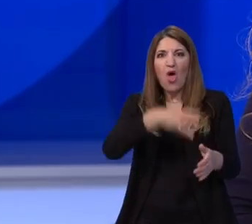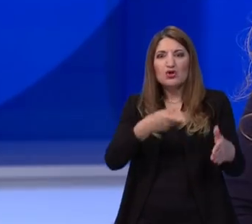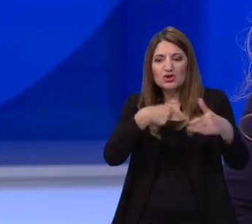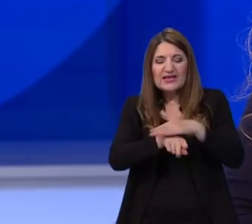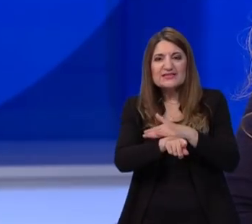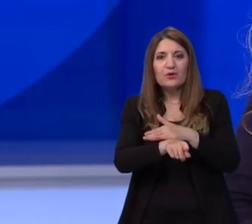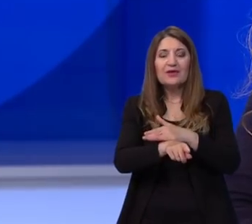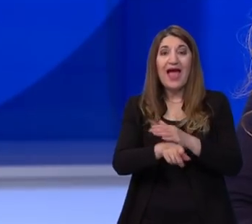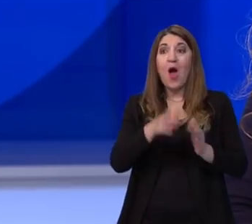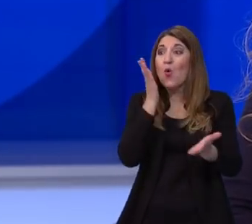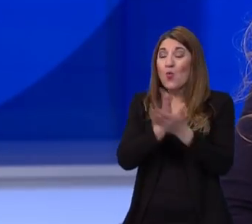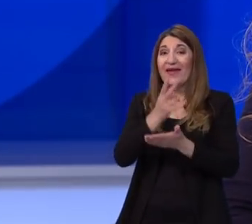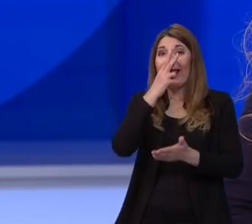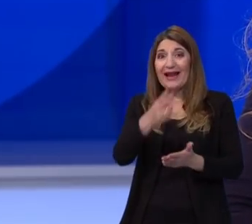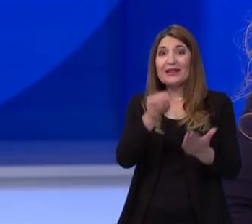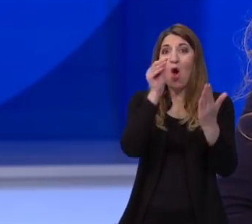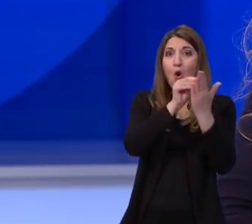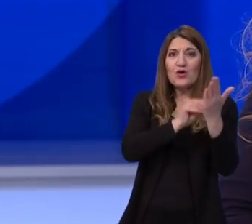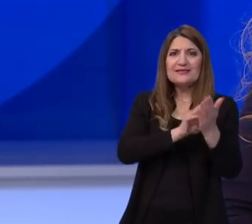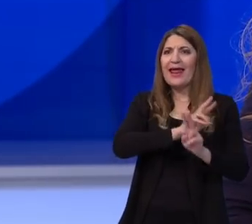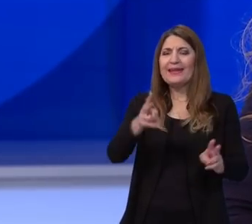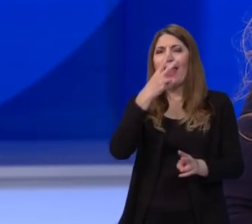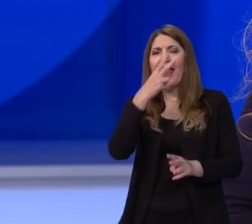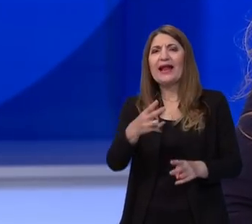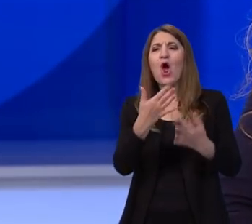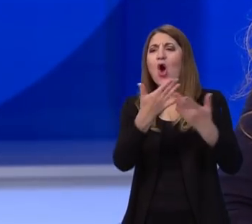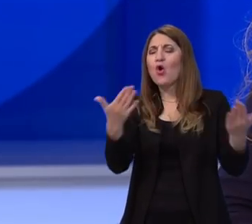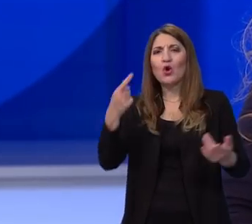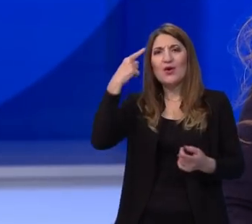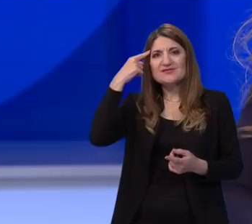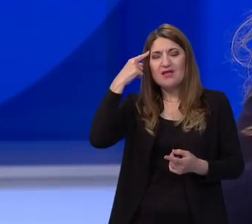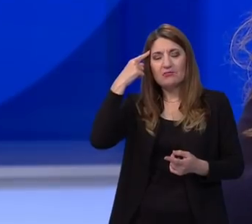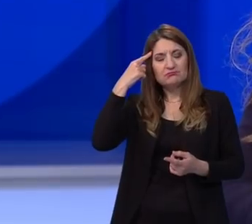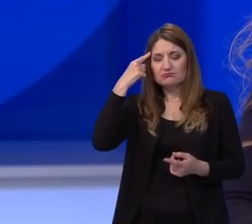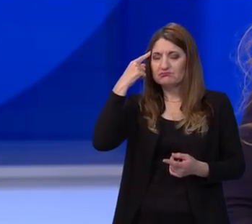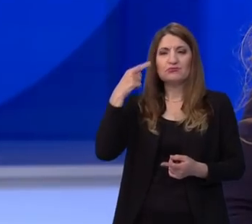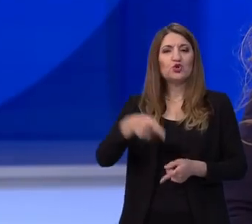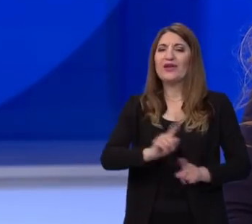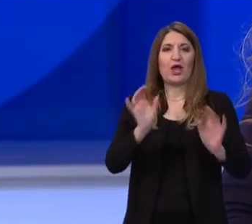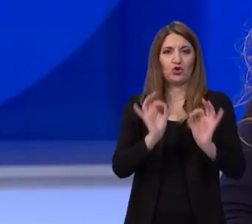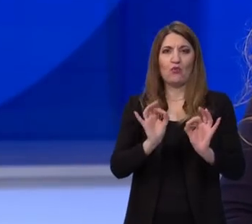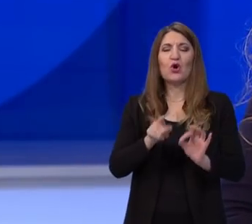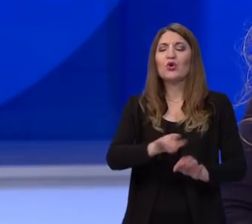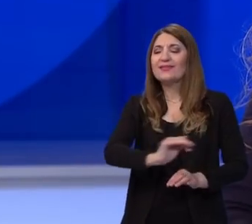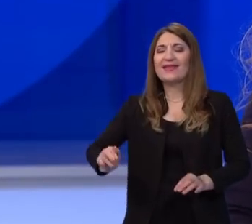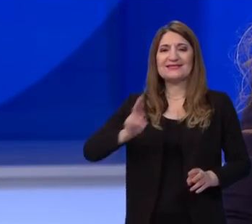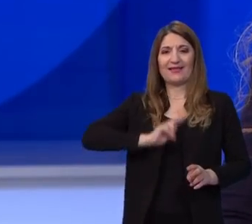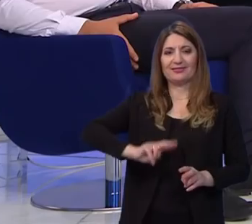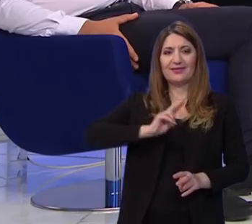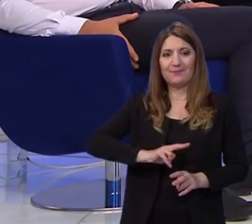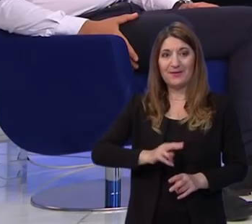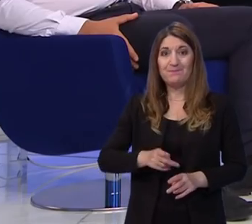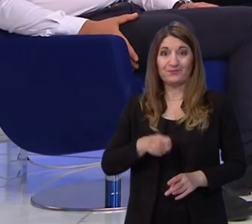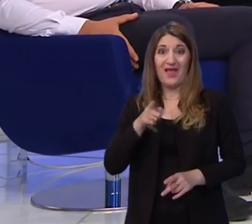usmjereni na ocjenu, a ne na znanje, neće biti dobro. I djeca će trpjeti ovo što Dajan kaže da su loših